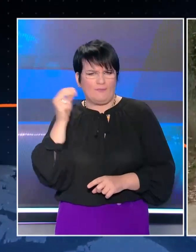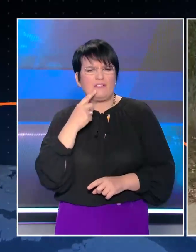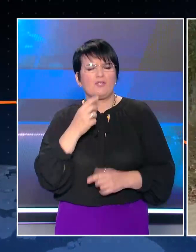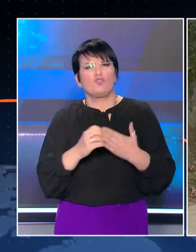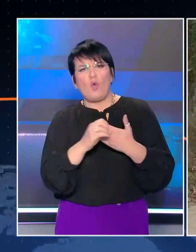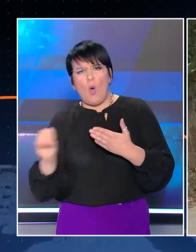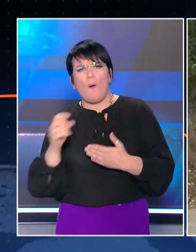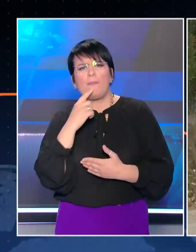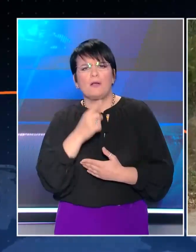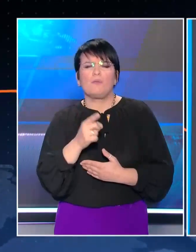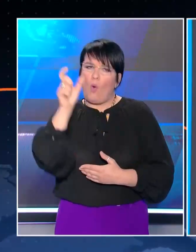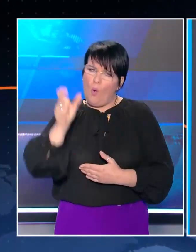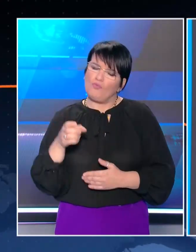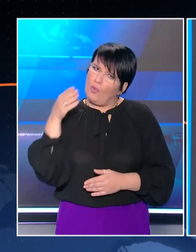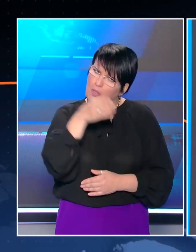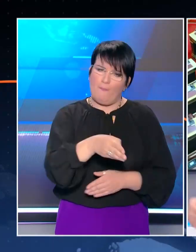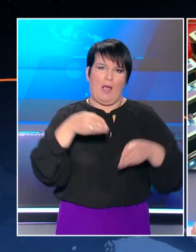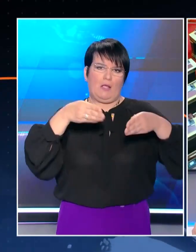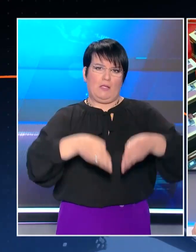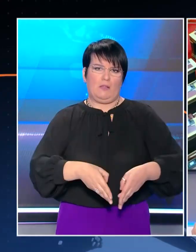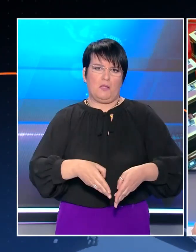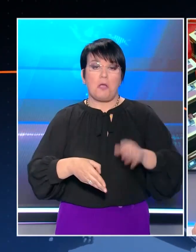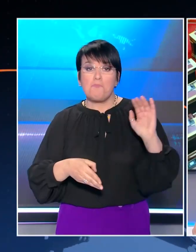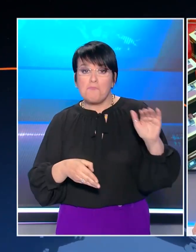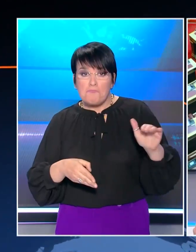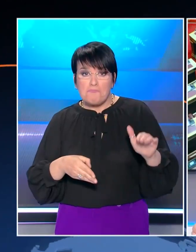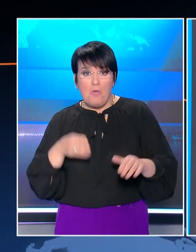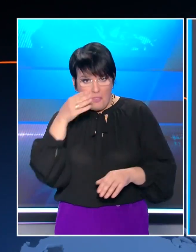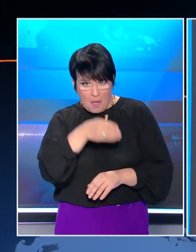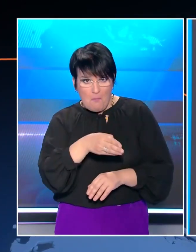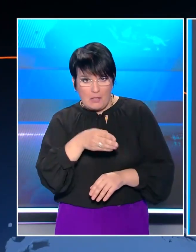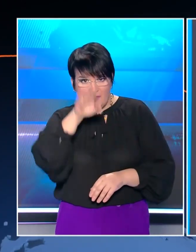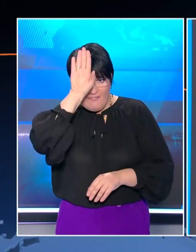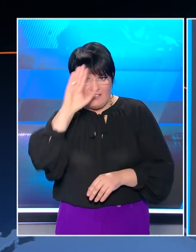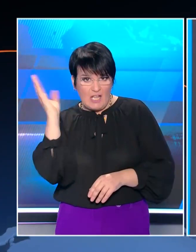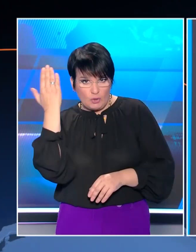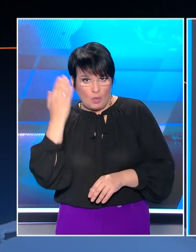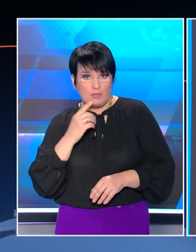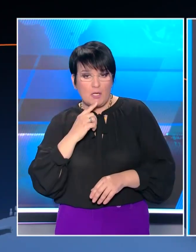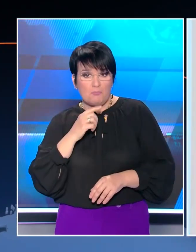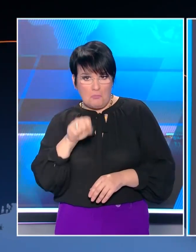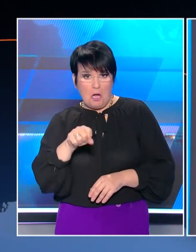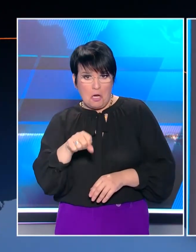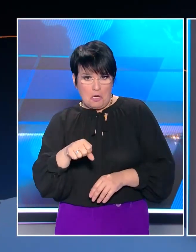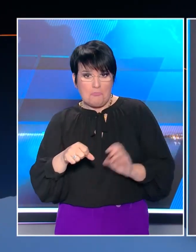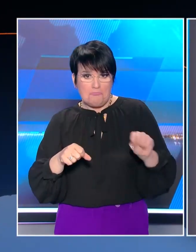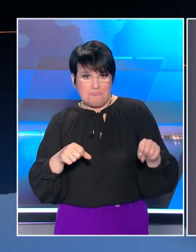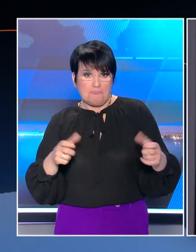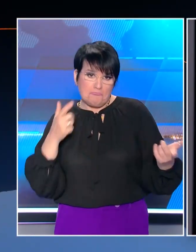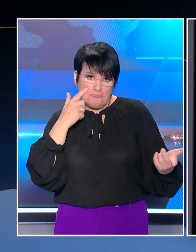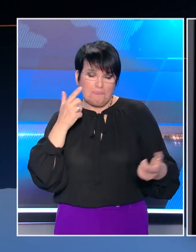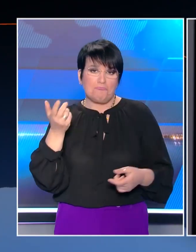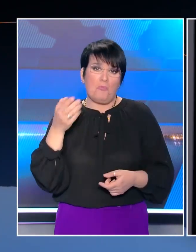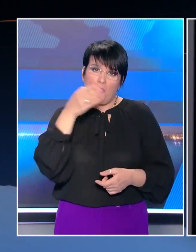καθαρά ότι θα παραστεί στην Κηδία. Η Κηδία θα πάτε του Γκλίξβουρκ. Πιθανόν, ναι. Θα πάτε. Πιθανόν θα πάω. Ο αποθανόν